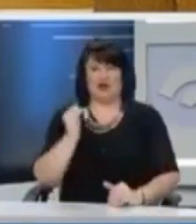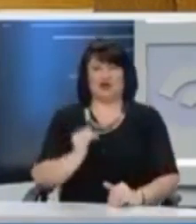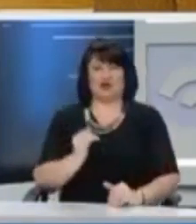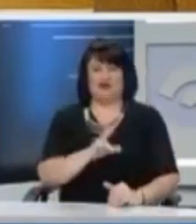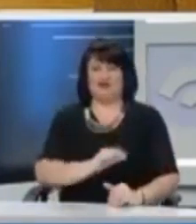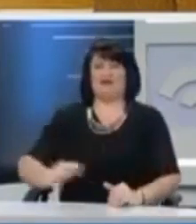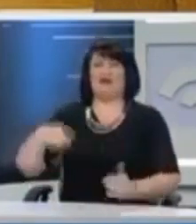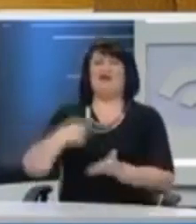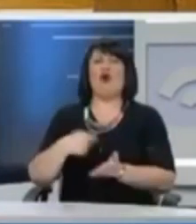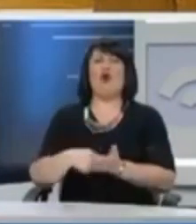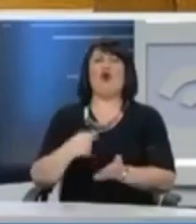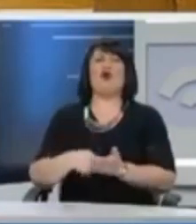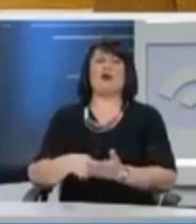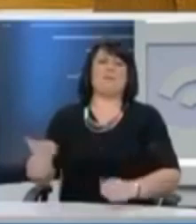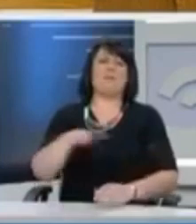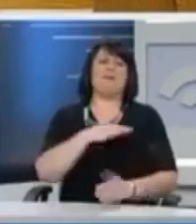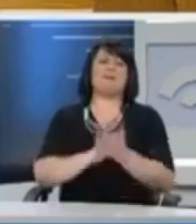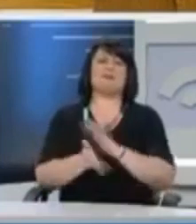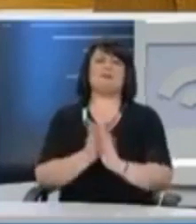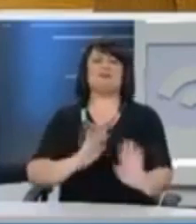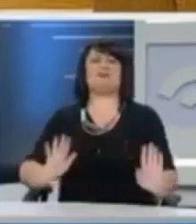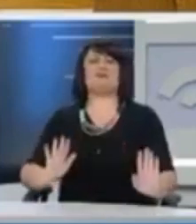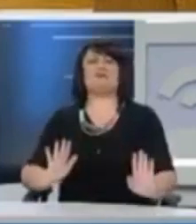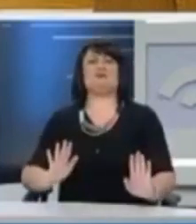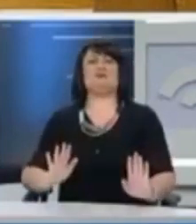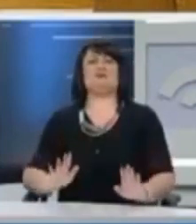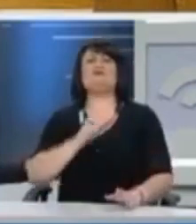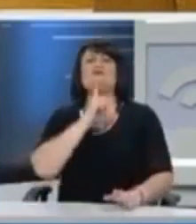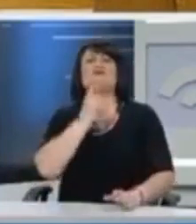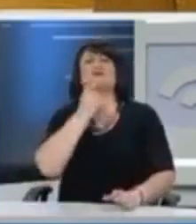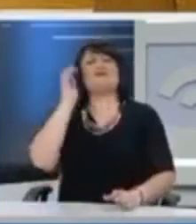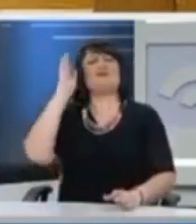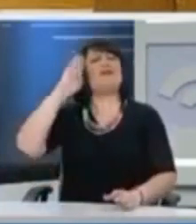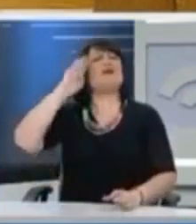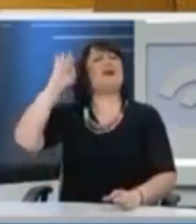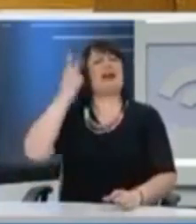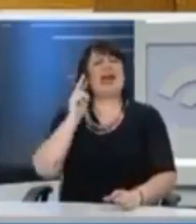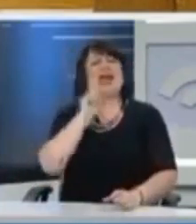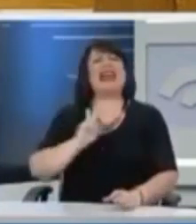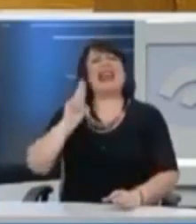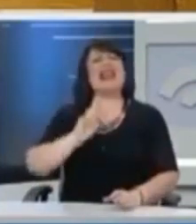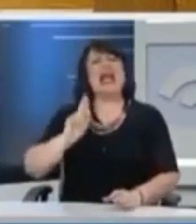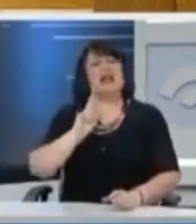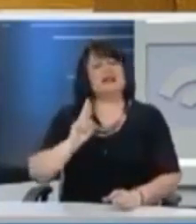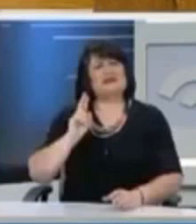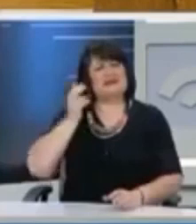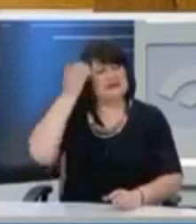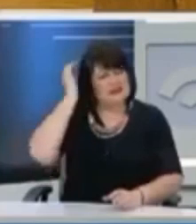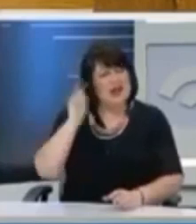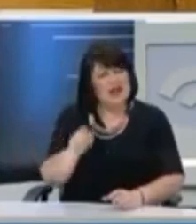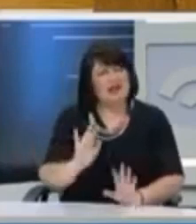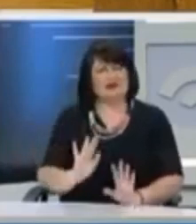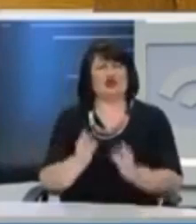οριζόντιας των φόρων προς μια ριγκανική κατεύθυνση. Γιατί? Πρώτον γιατί